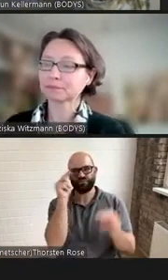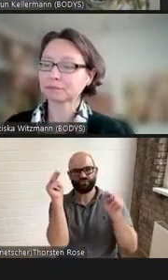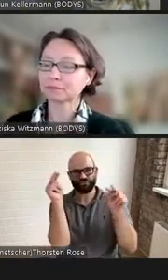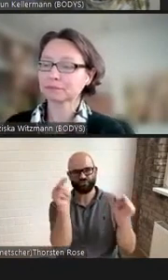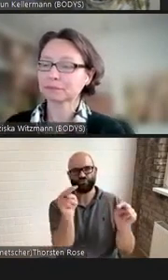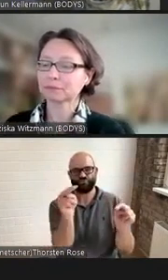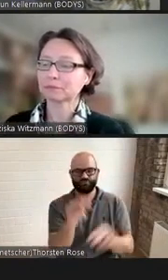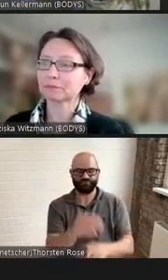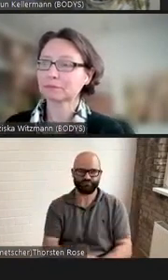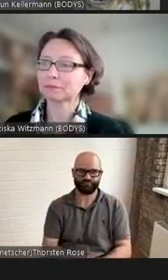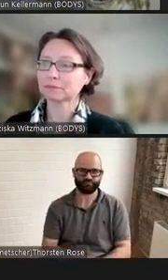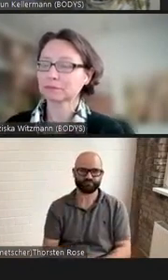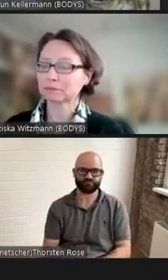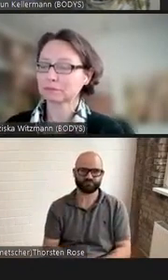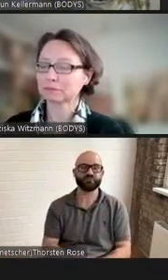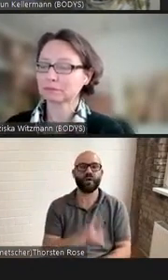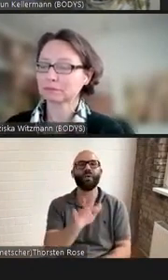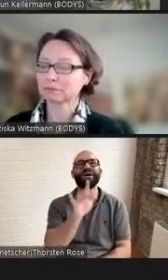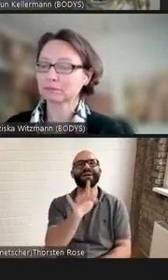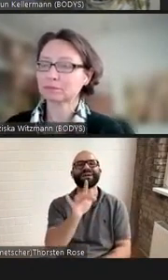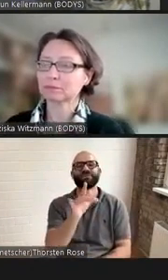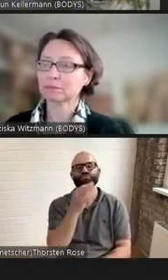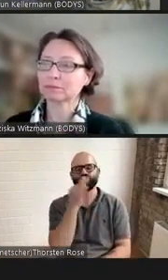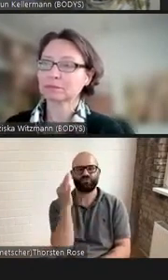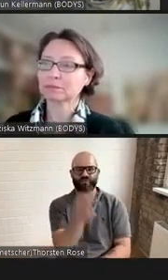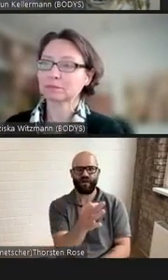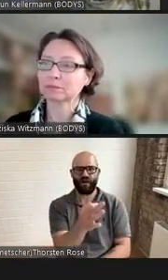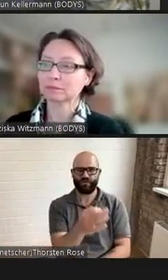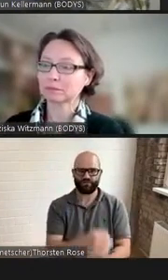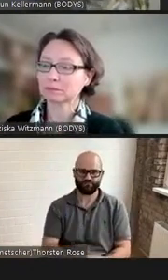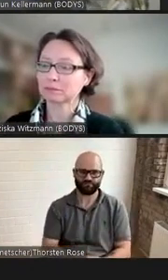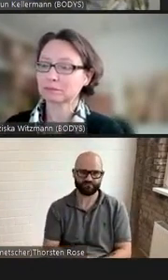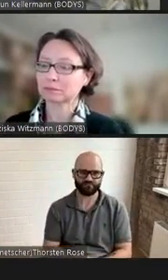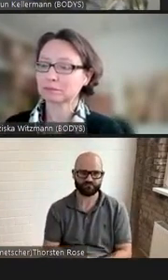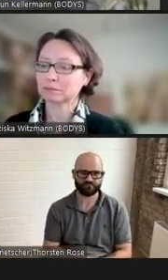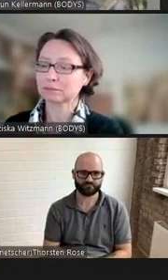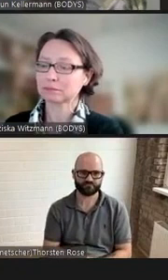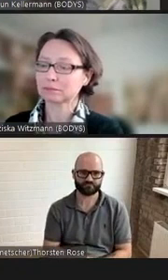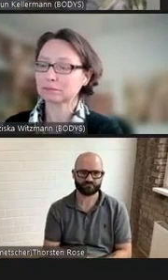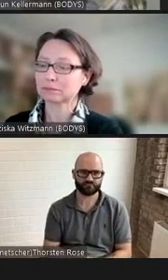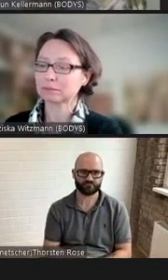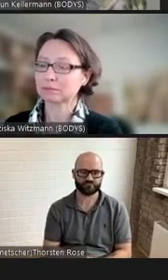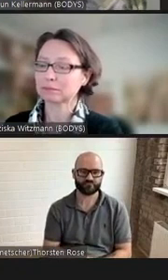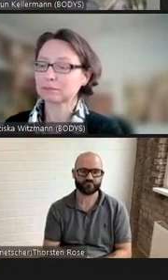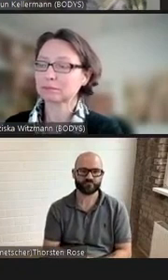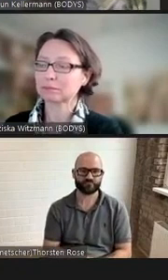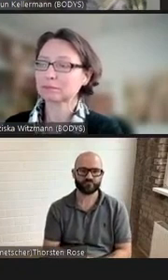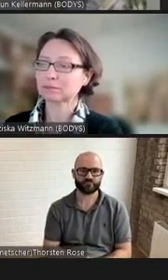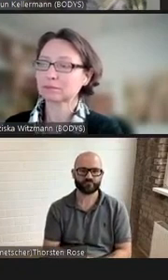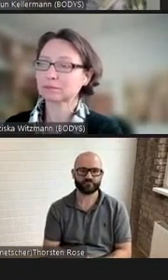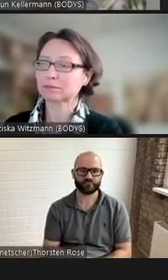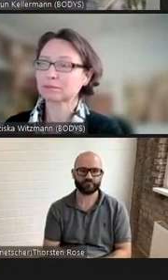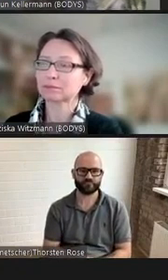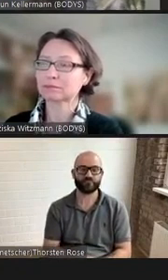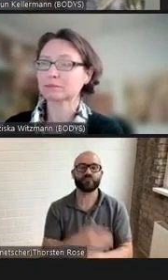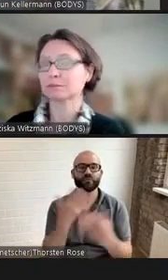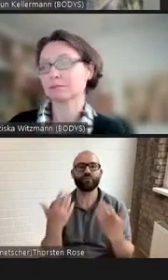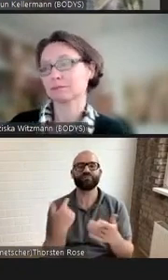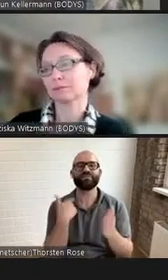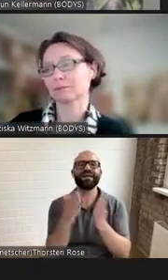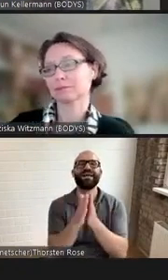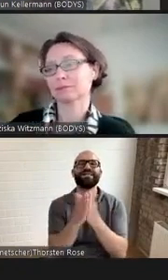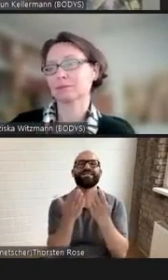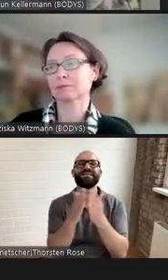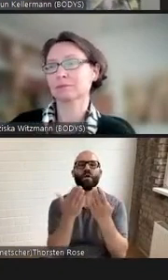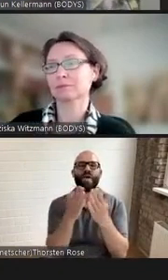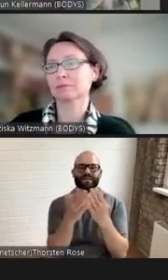befragen damit leisten die Literary Disability Sardis einen Beitrag